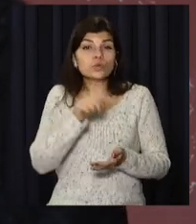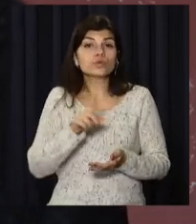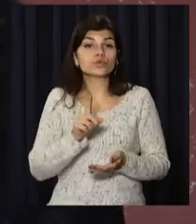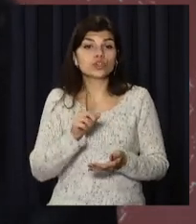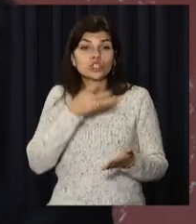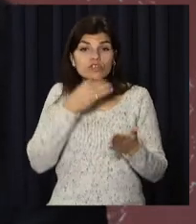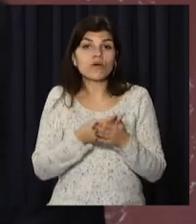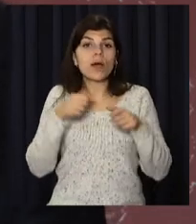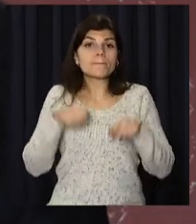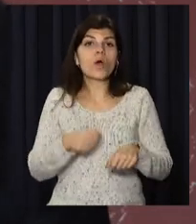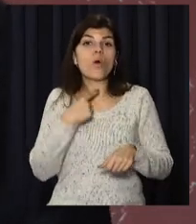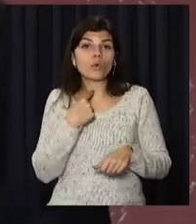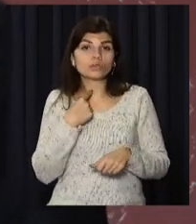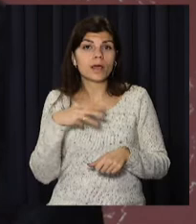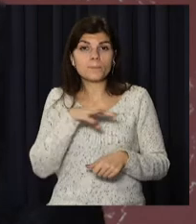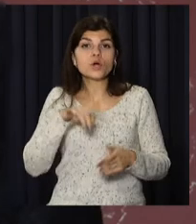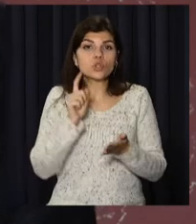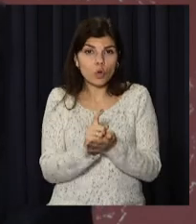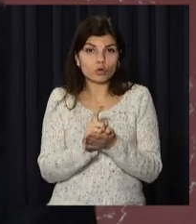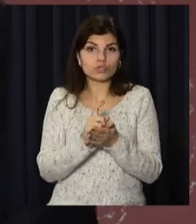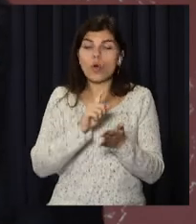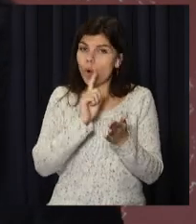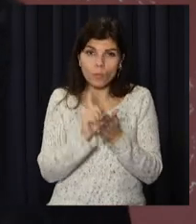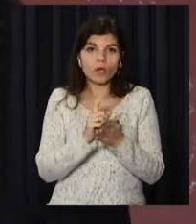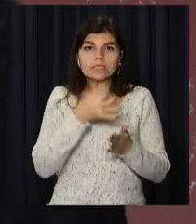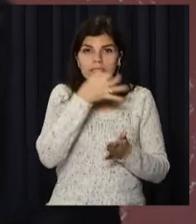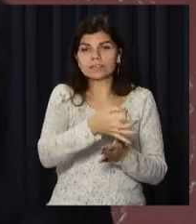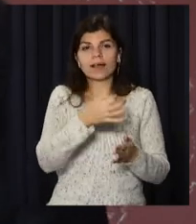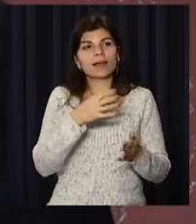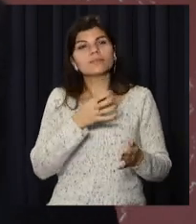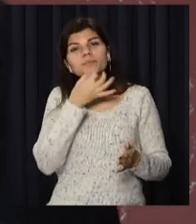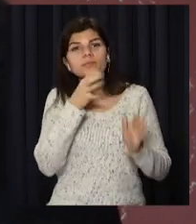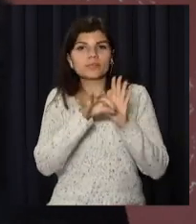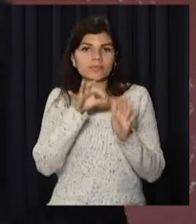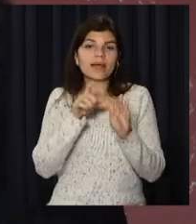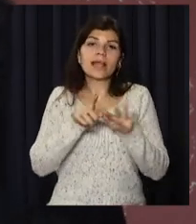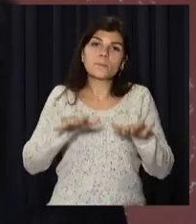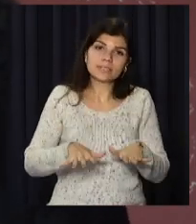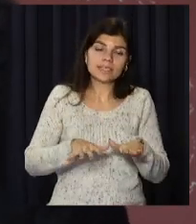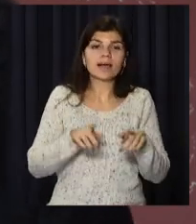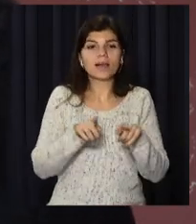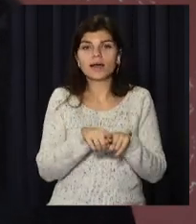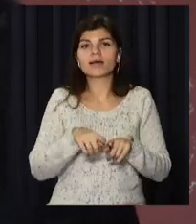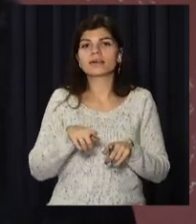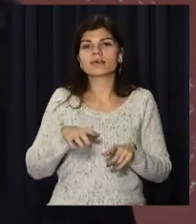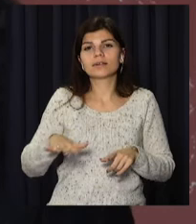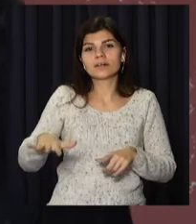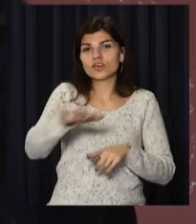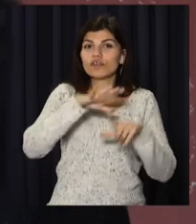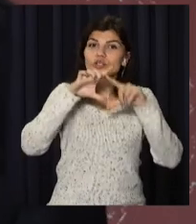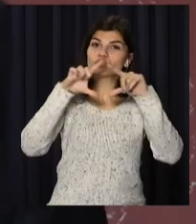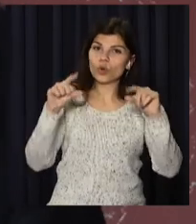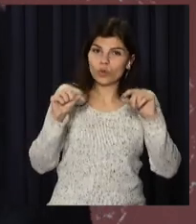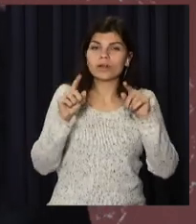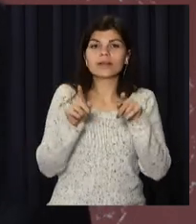що своє право голосу ми маємо реалізувати обов'язково, як на місцевому рівні, як в масштабах школи,